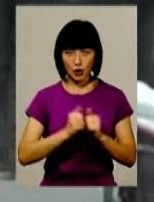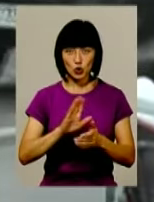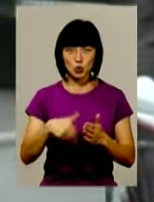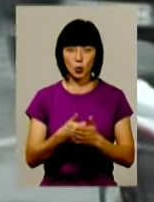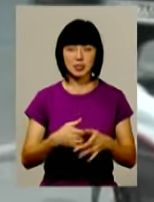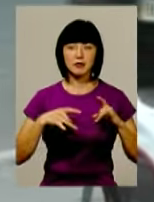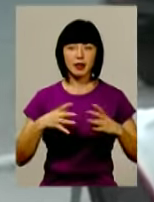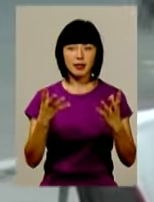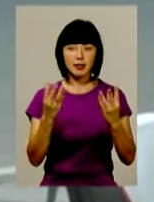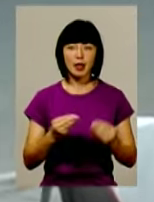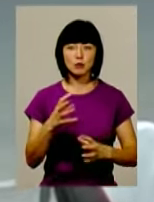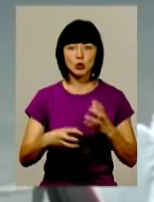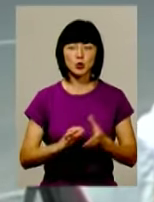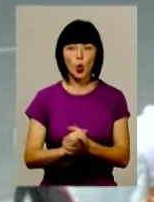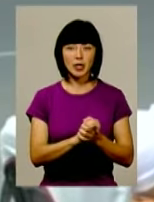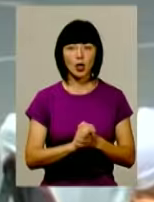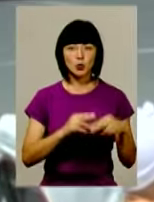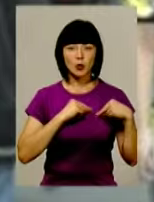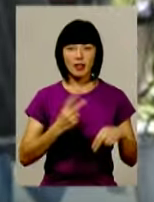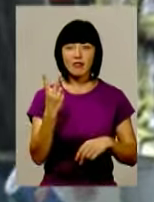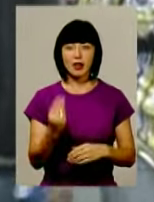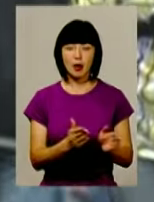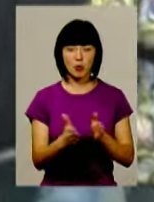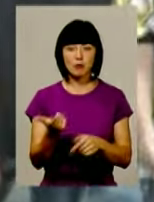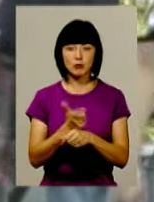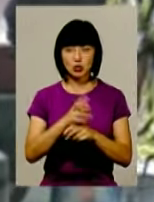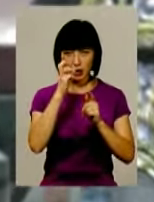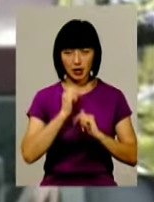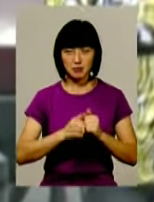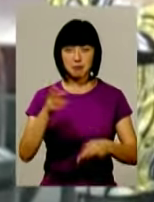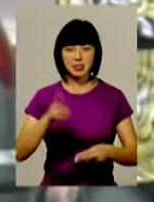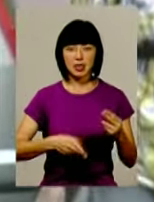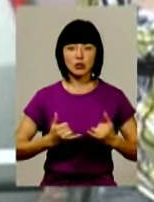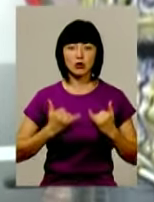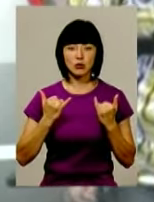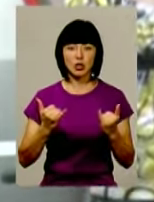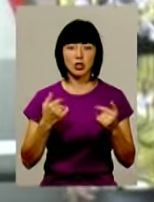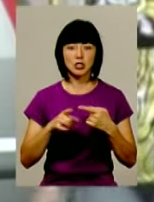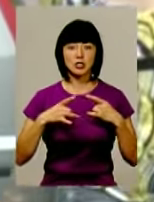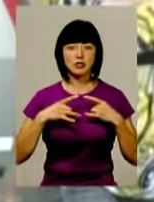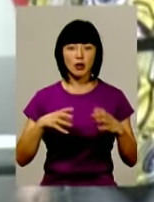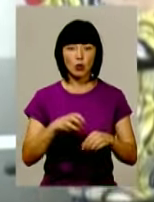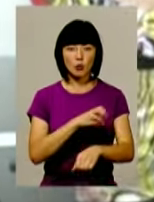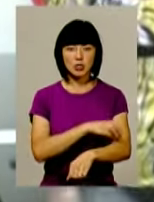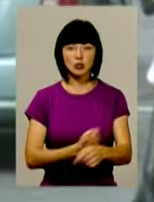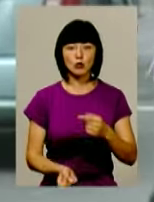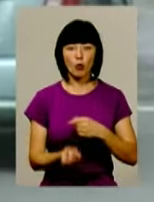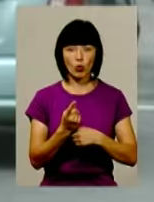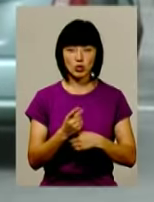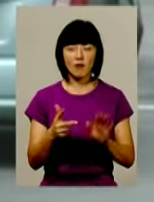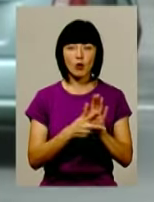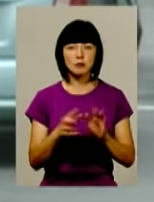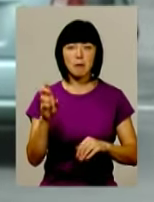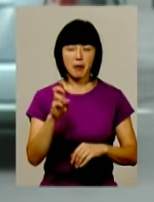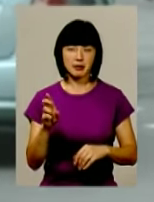солідарності трудящих два дні поспіль. А ще у більшості країн світу вже давно перестали шанувати інше свято комуністичного походження – 8